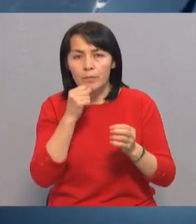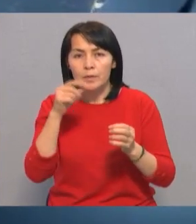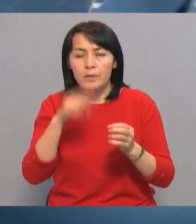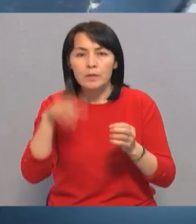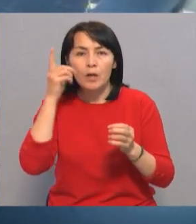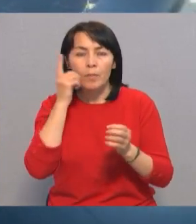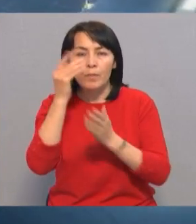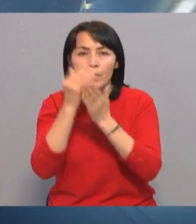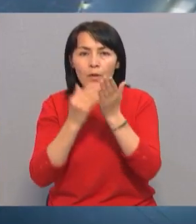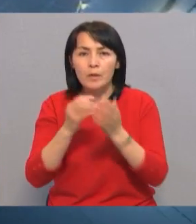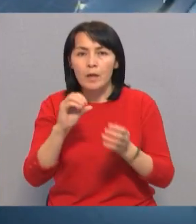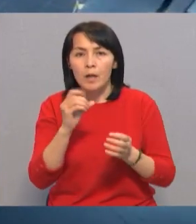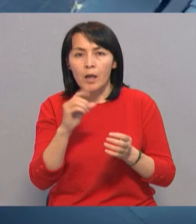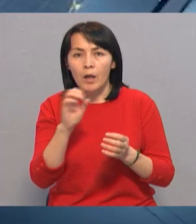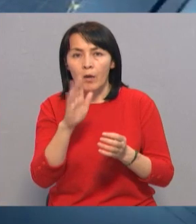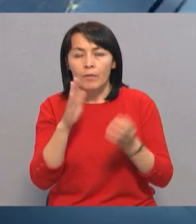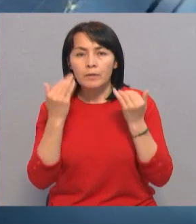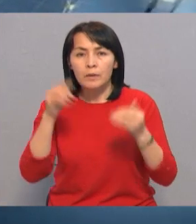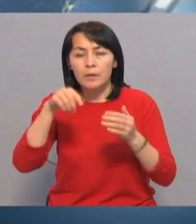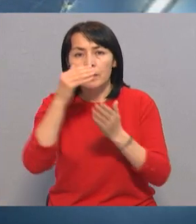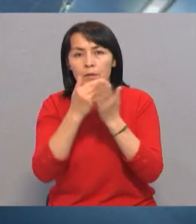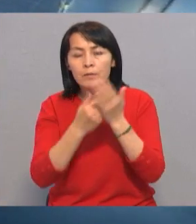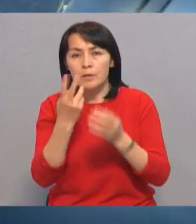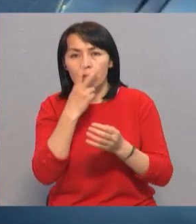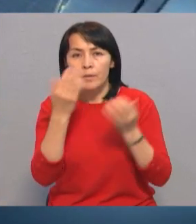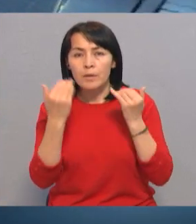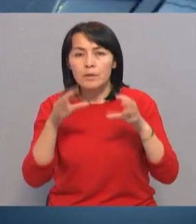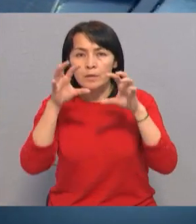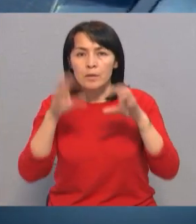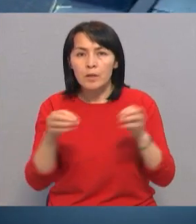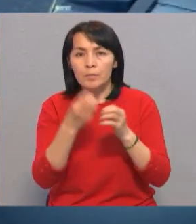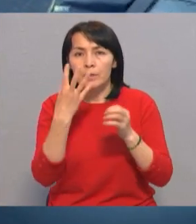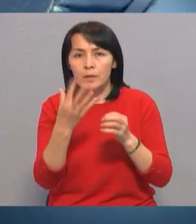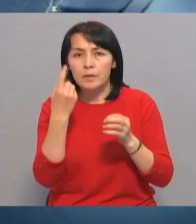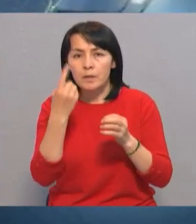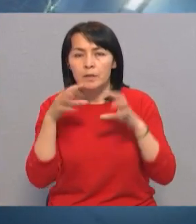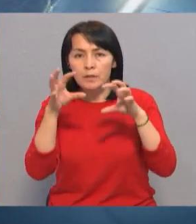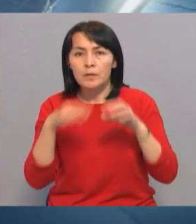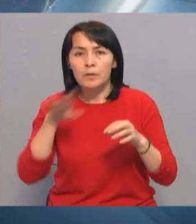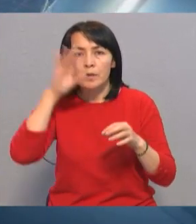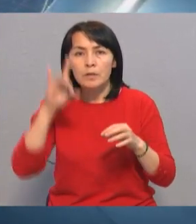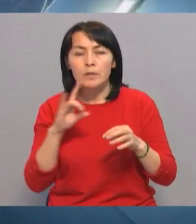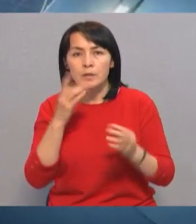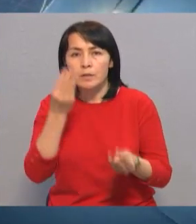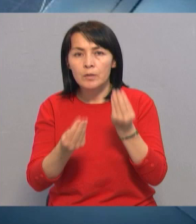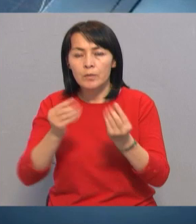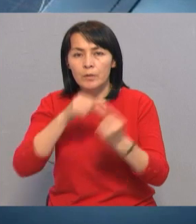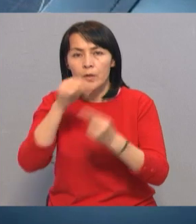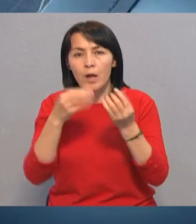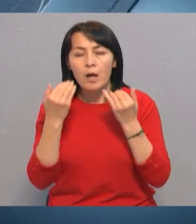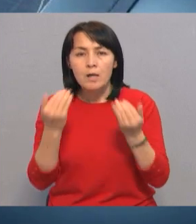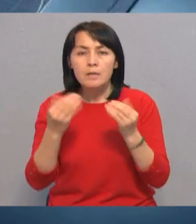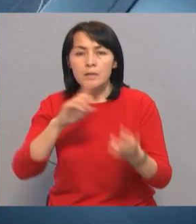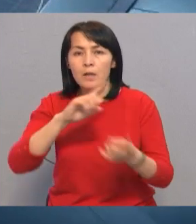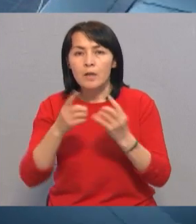мобильного приложения EGov Mobile. Данная процедура предусмотрена статьей 15.1 закона РК об игорном бизнесе и до